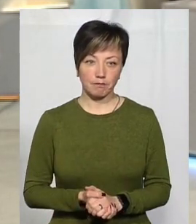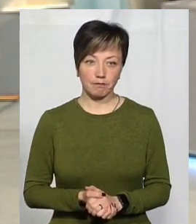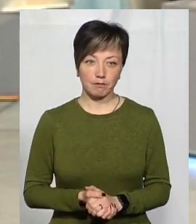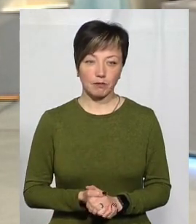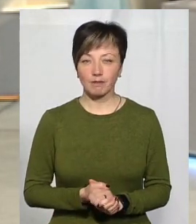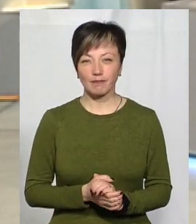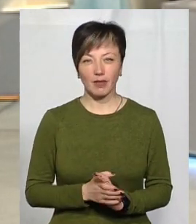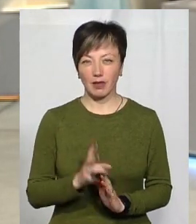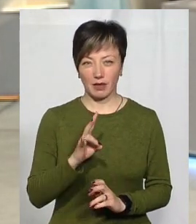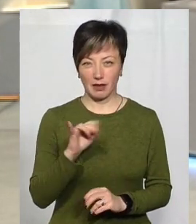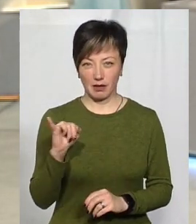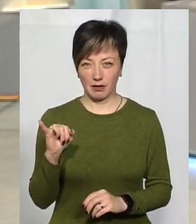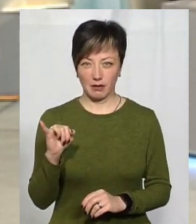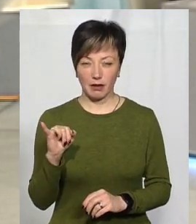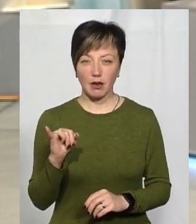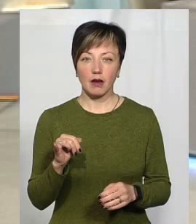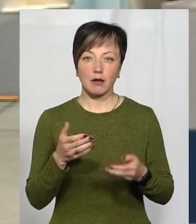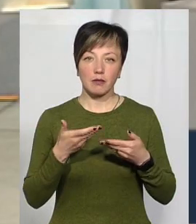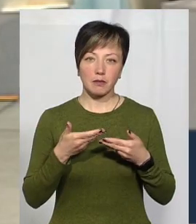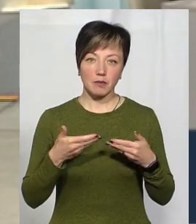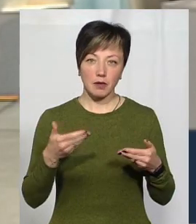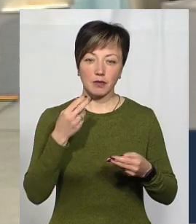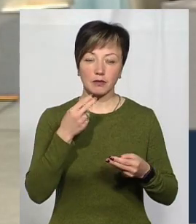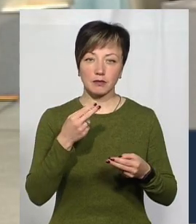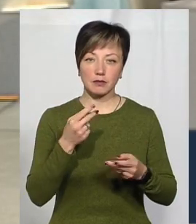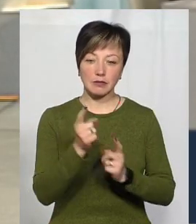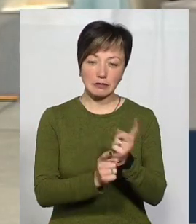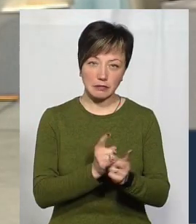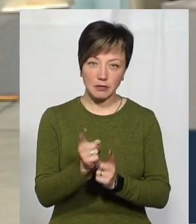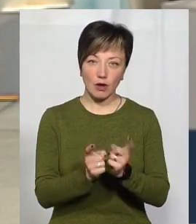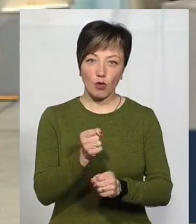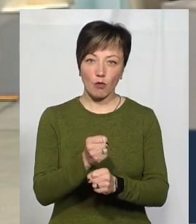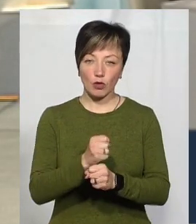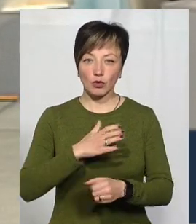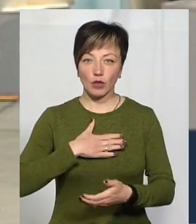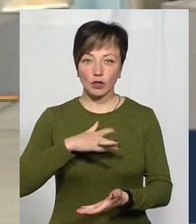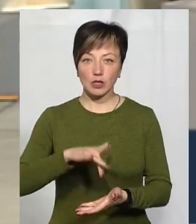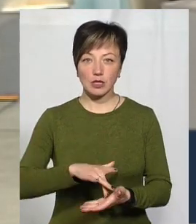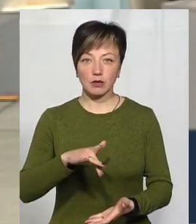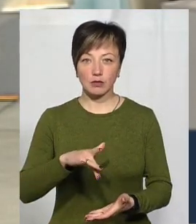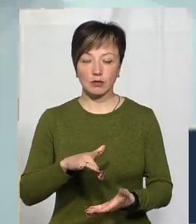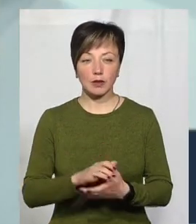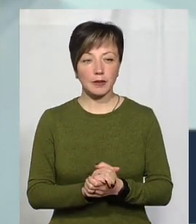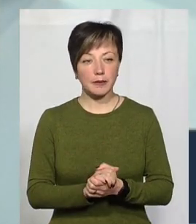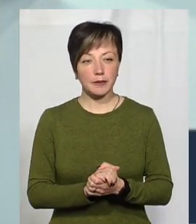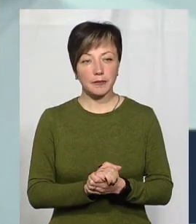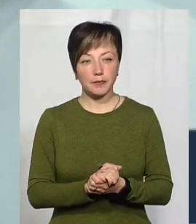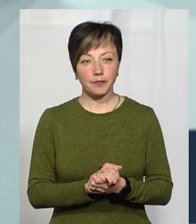Практично ні. Ми оптимізували роботу нашого центру в'язку з медичною реформою.